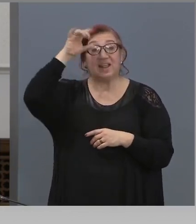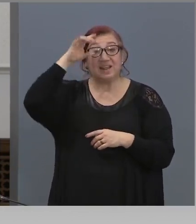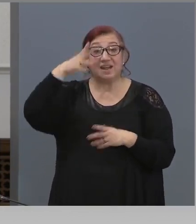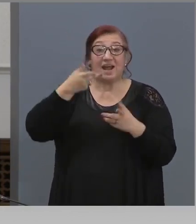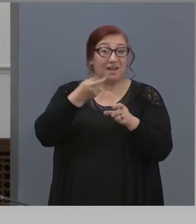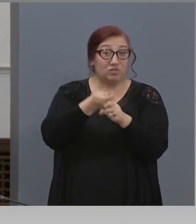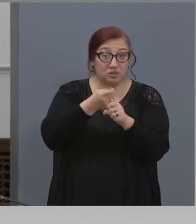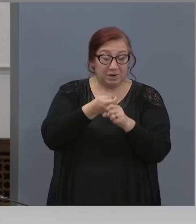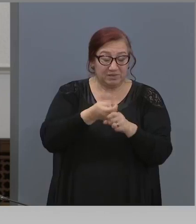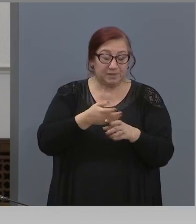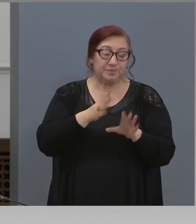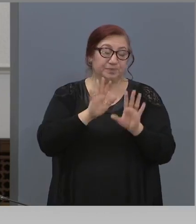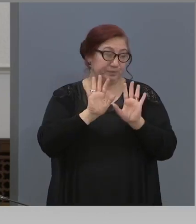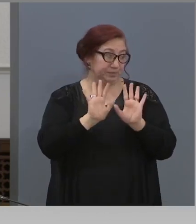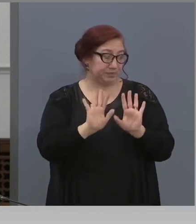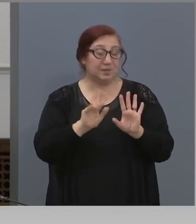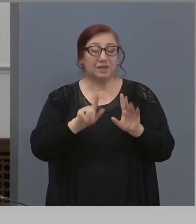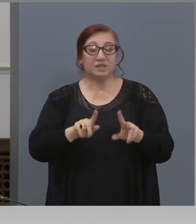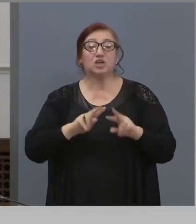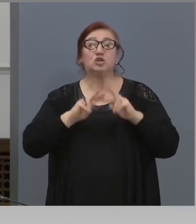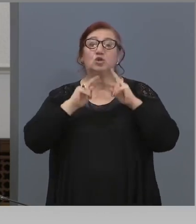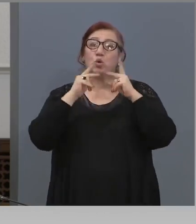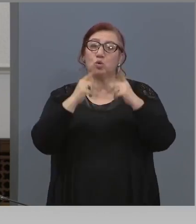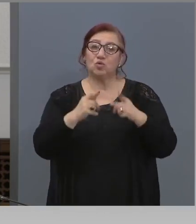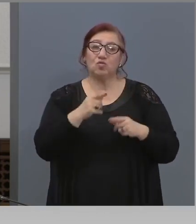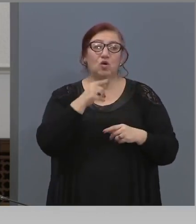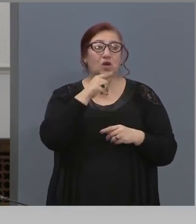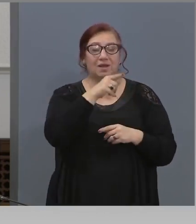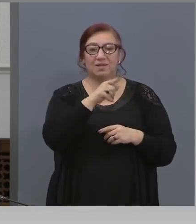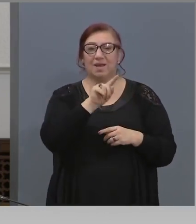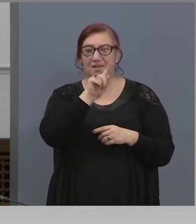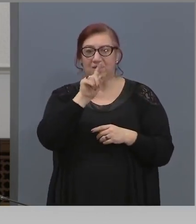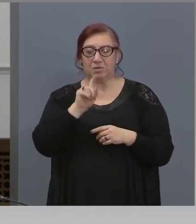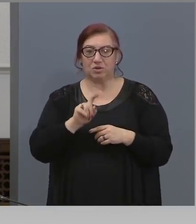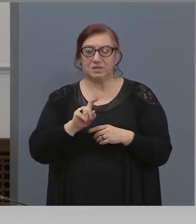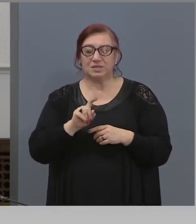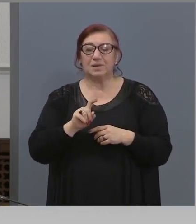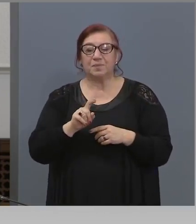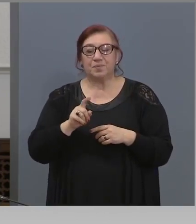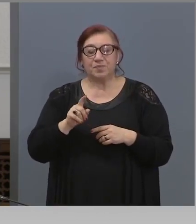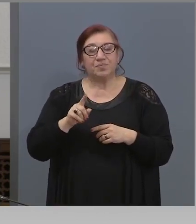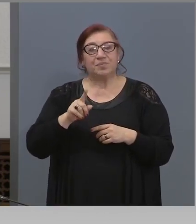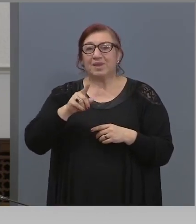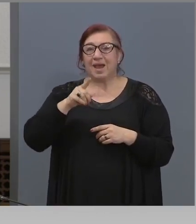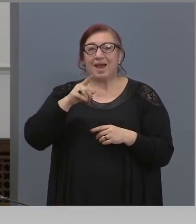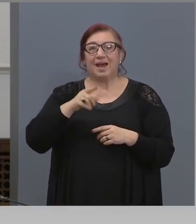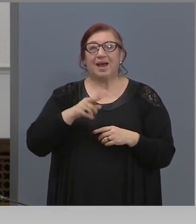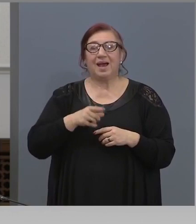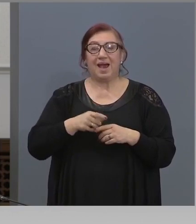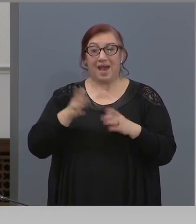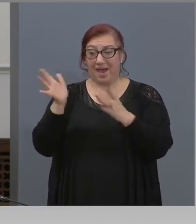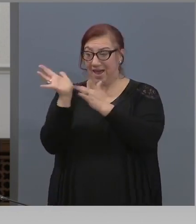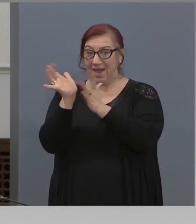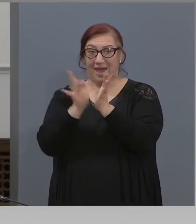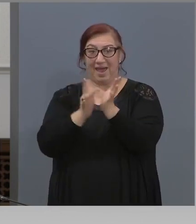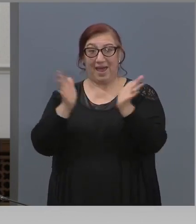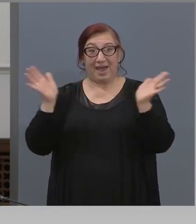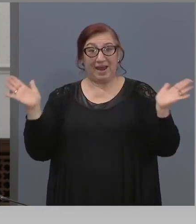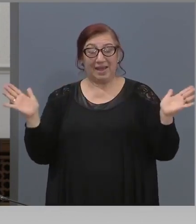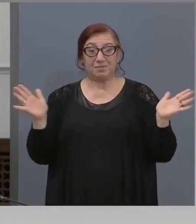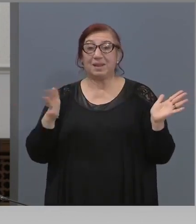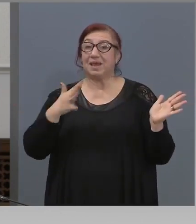Смога да отговоря на въпроса. Вижте, плащеницата ще се сложи, когато хората